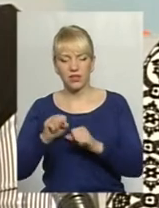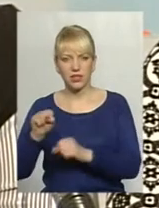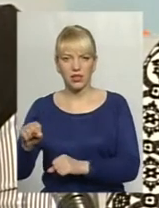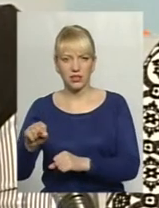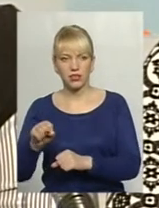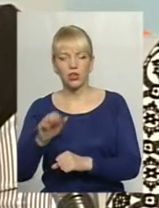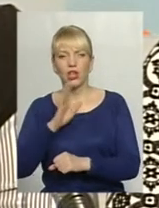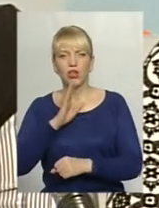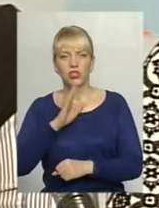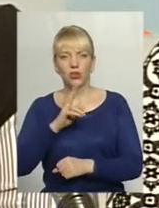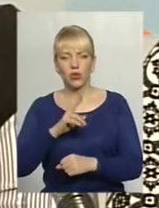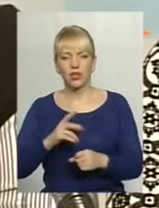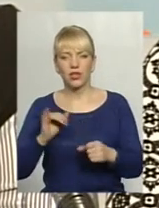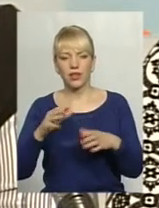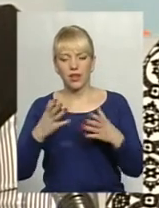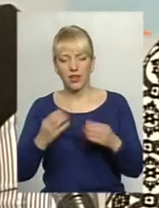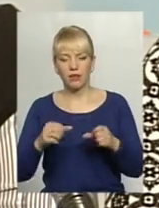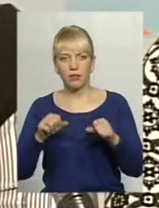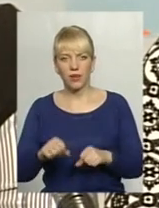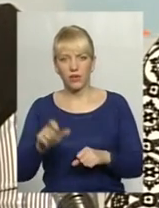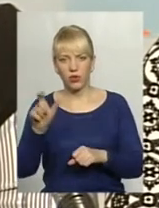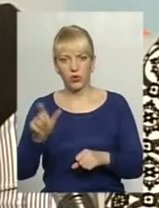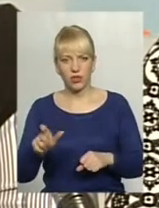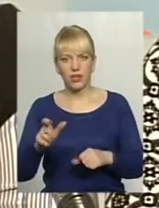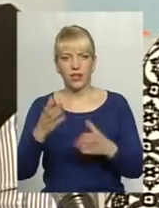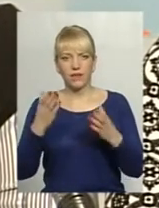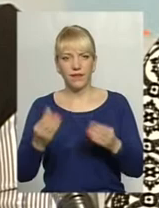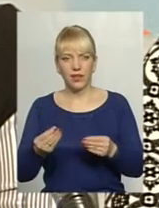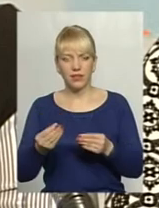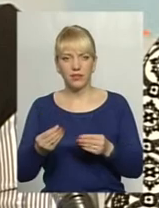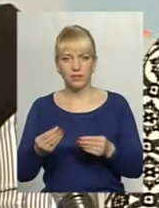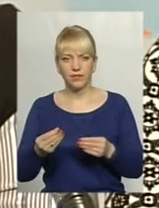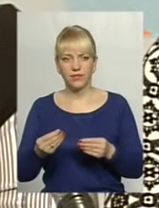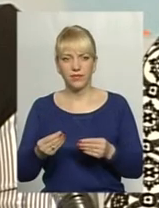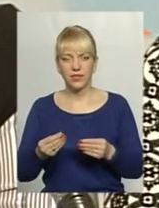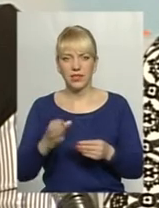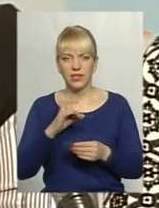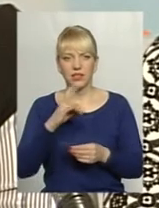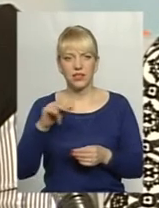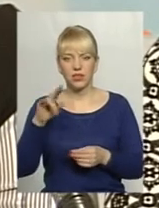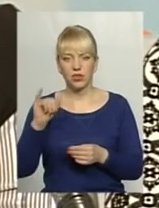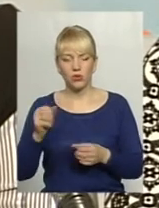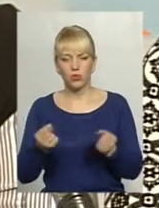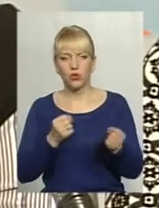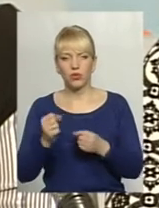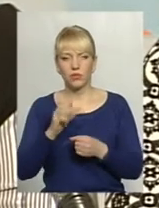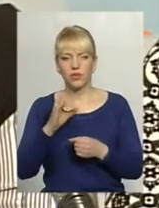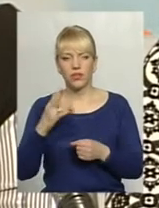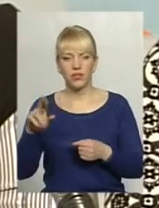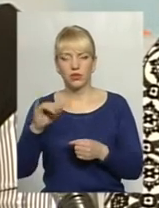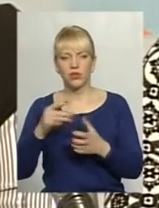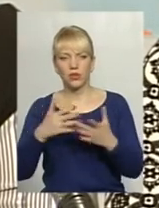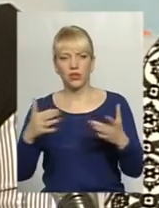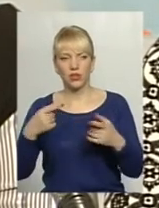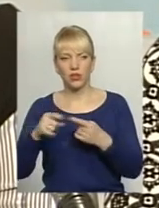жінок, День прав людини, День боротьби зі СНІДом та ряд ще